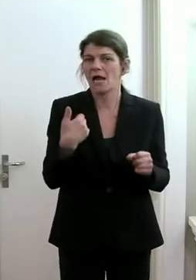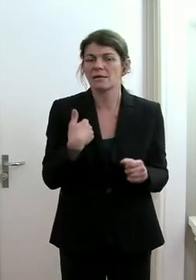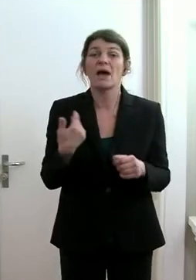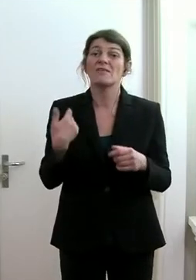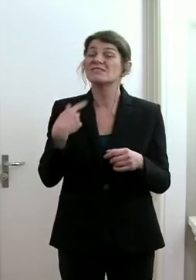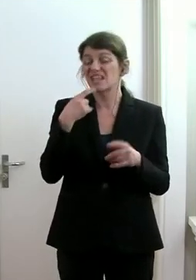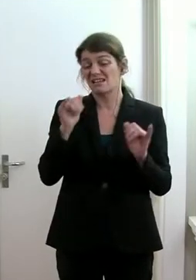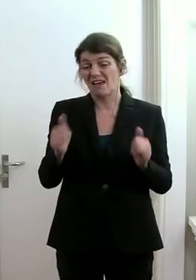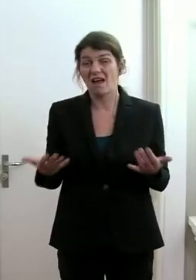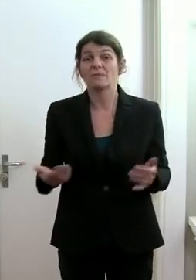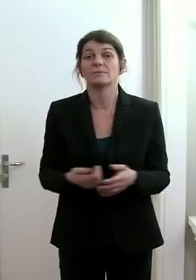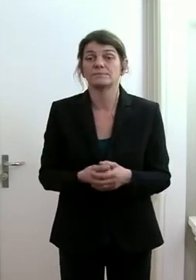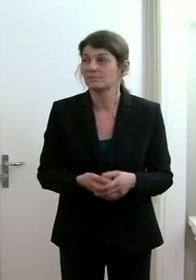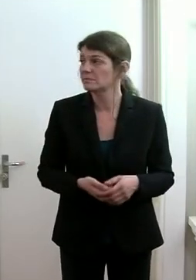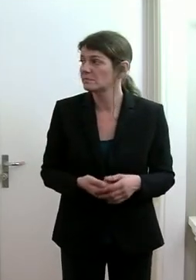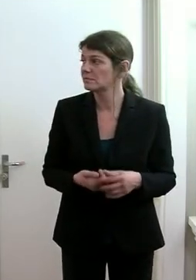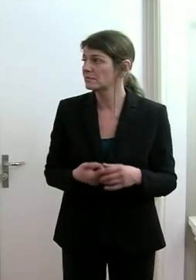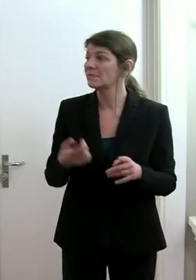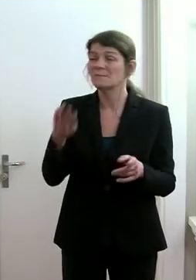sagen kann,